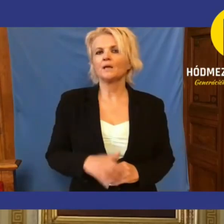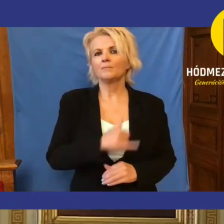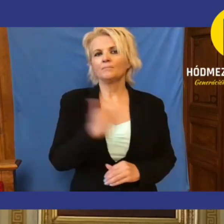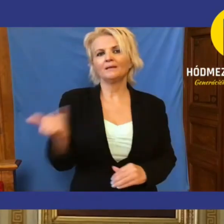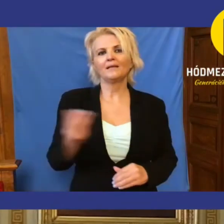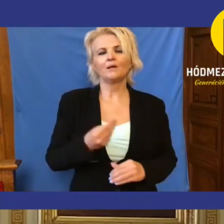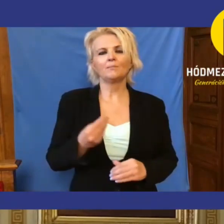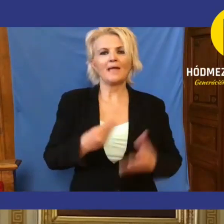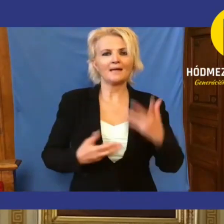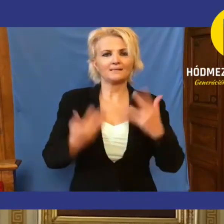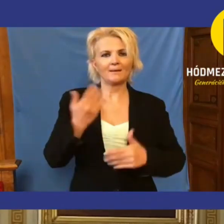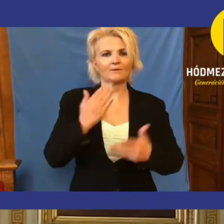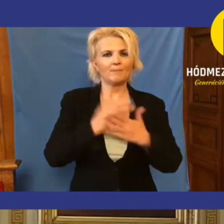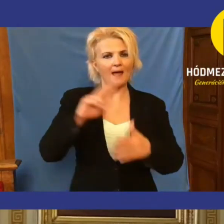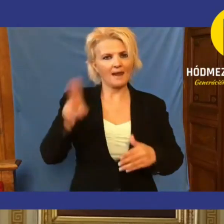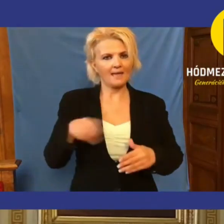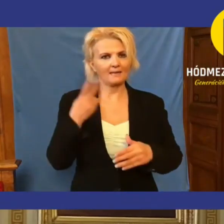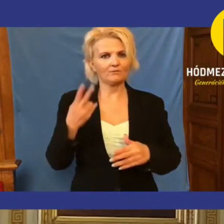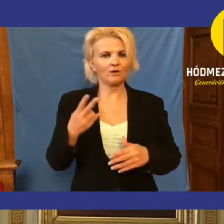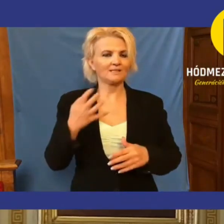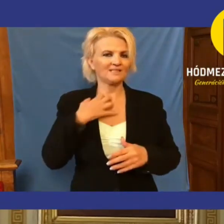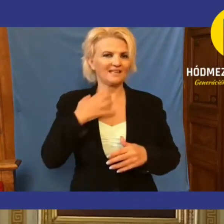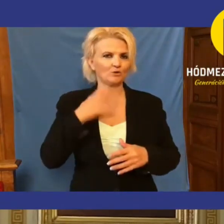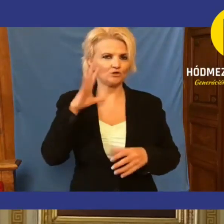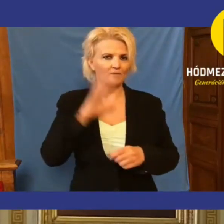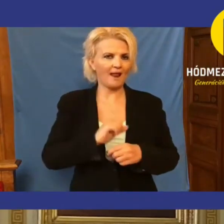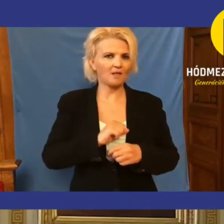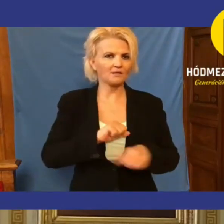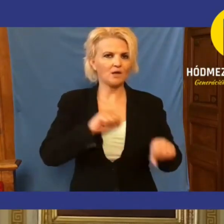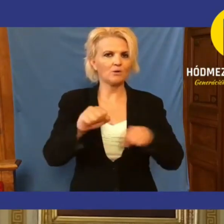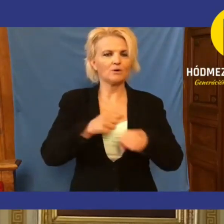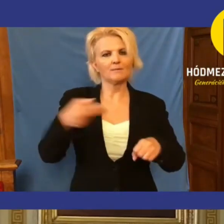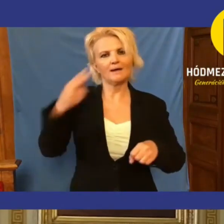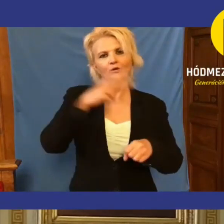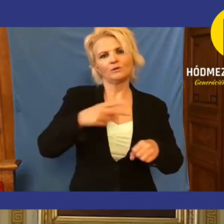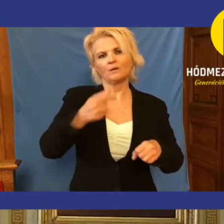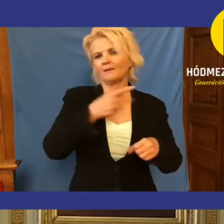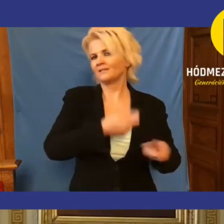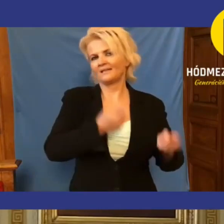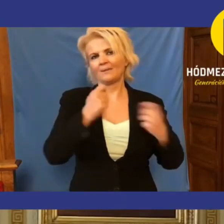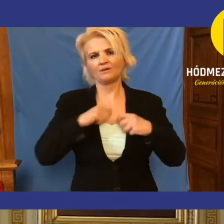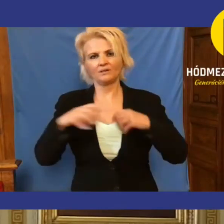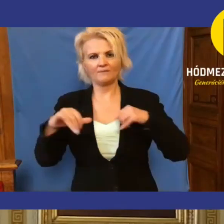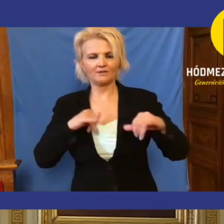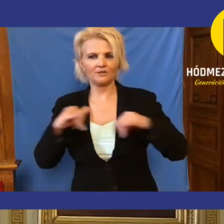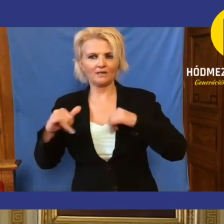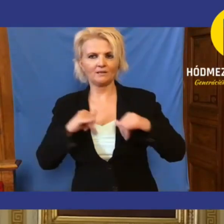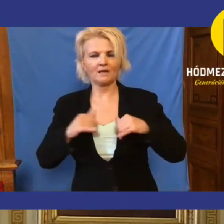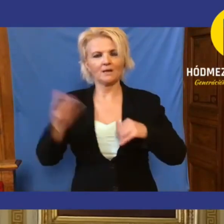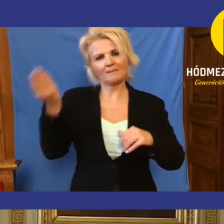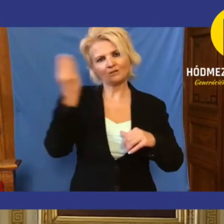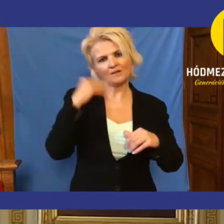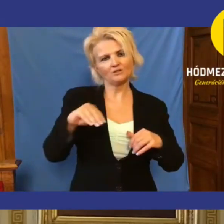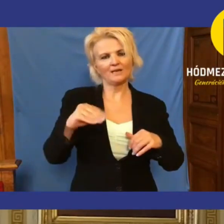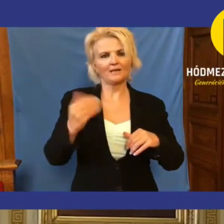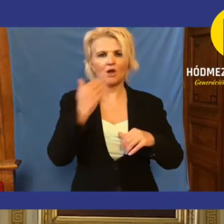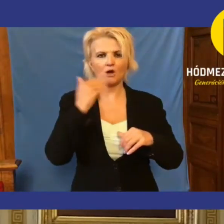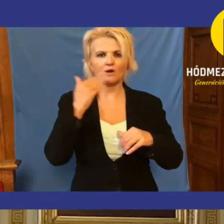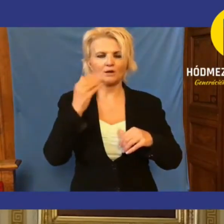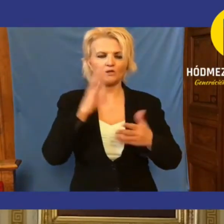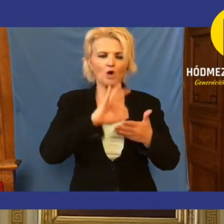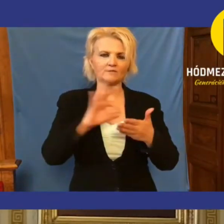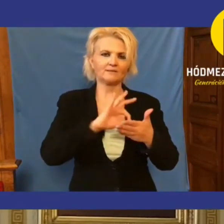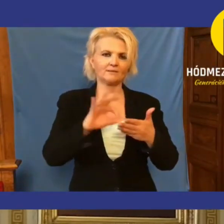Nagyon cinikusan ez a válasz. A kormány még az unió pénzét sem adta ide a hódműzővásárhelynek, mesterségesen, szándékosan,